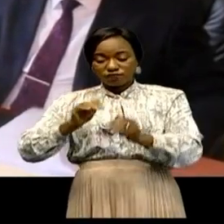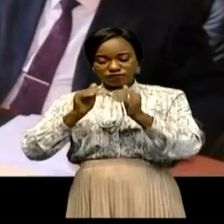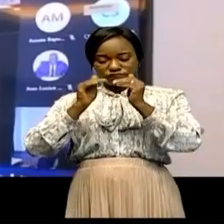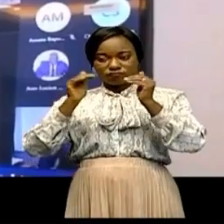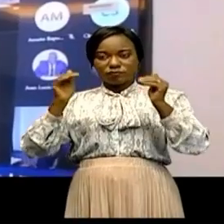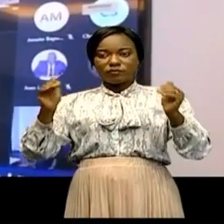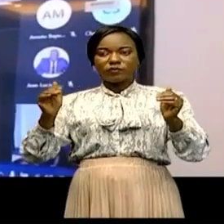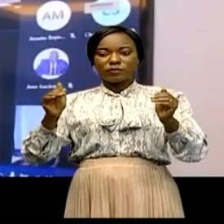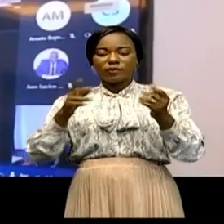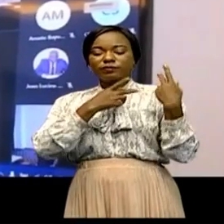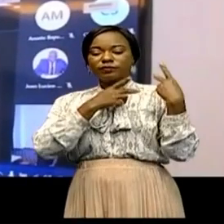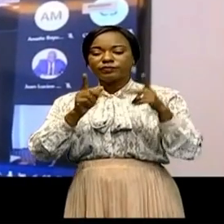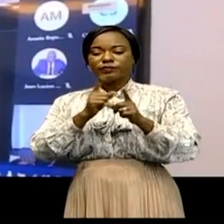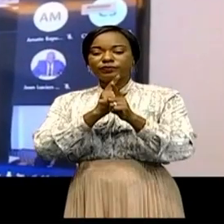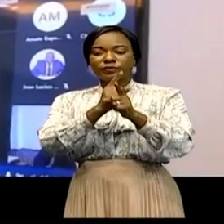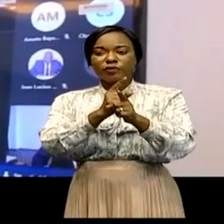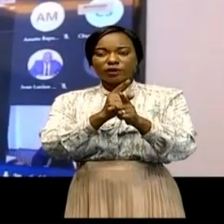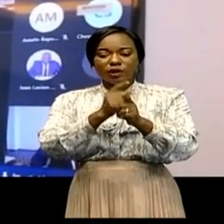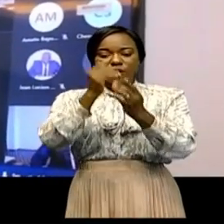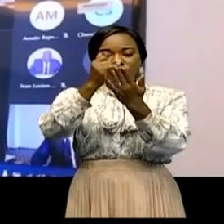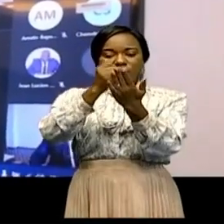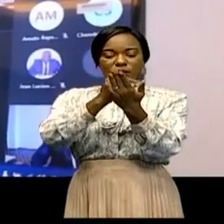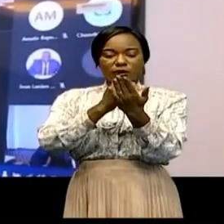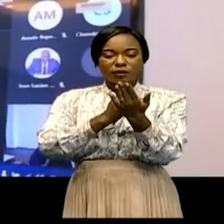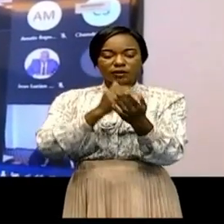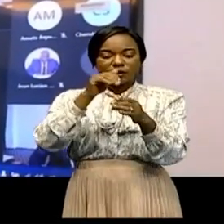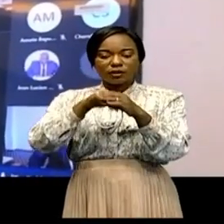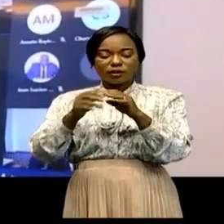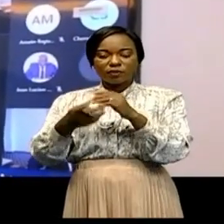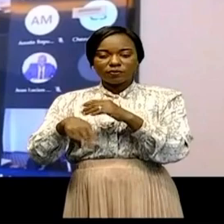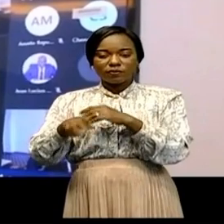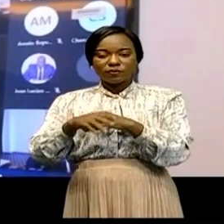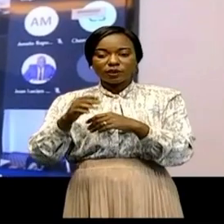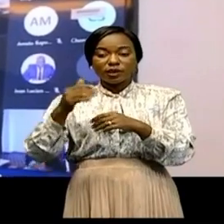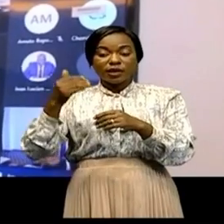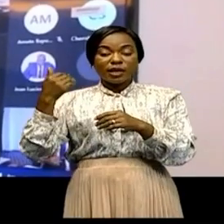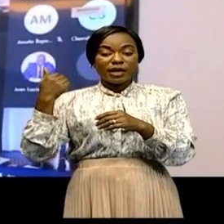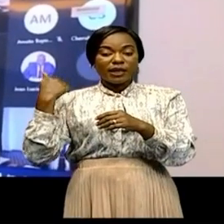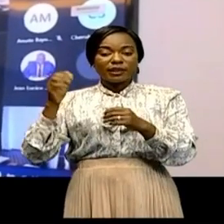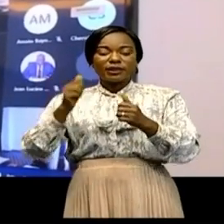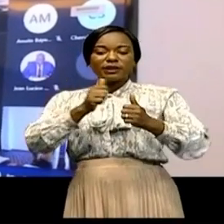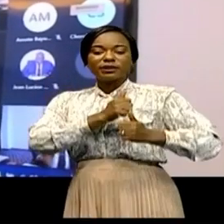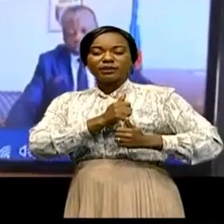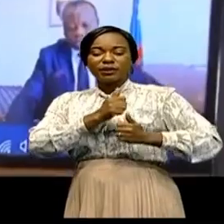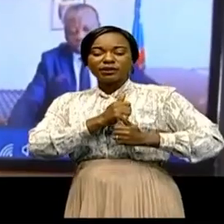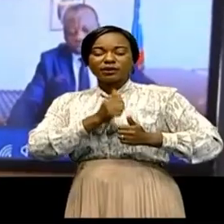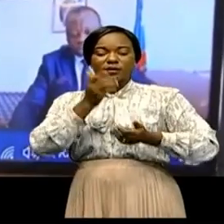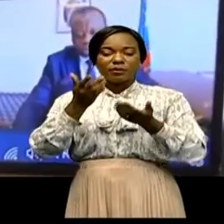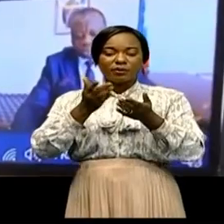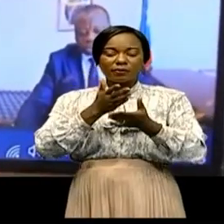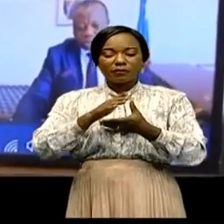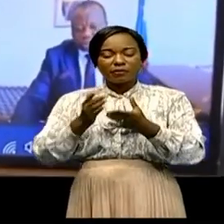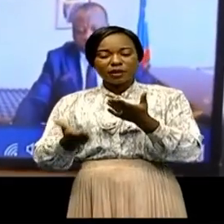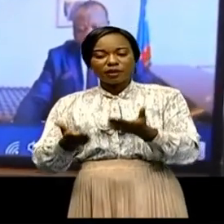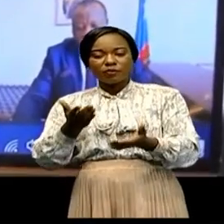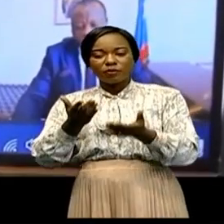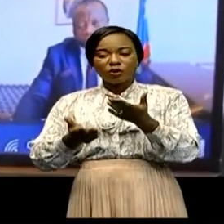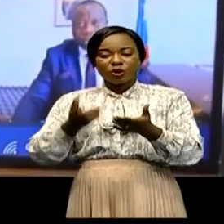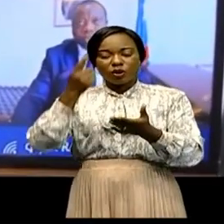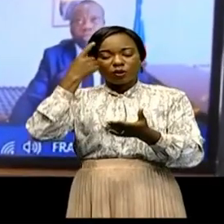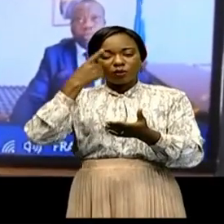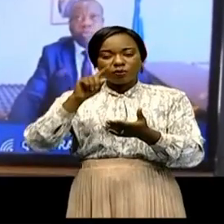des cas d'insécurité enregistrés dans les provinces sous état de siège où se poursuivent parallèlement les opérations